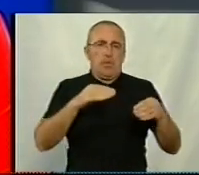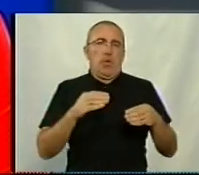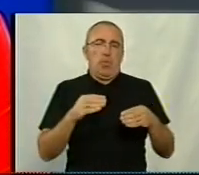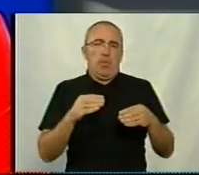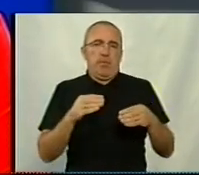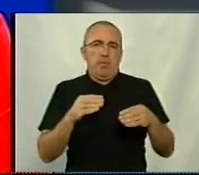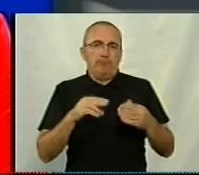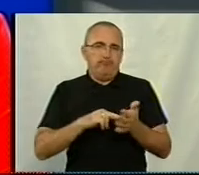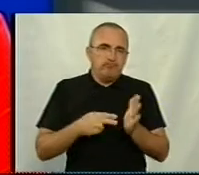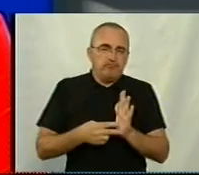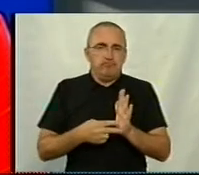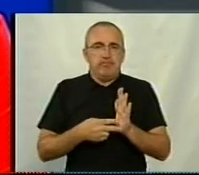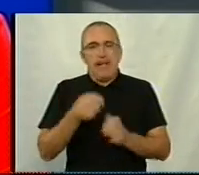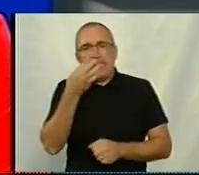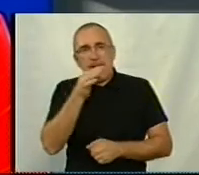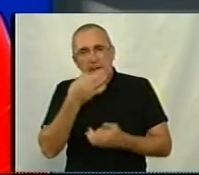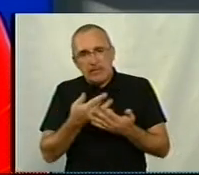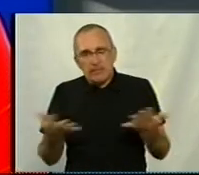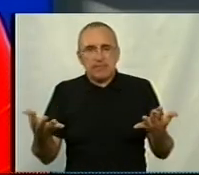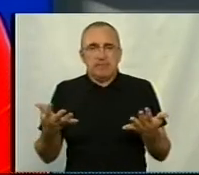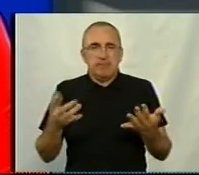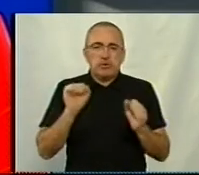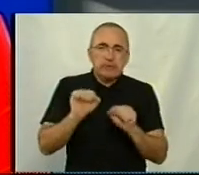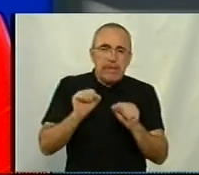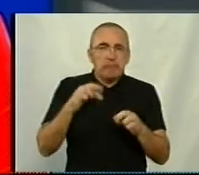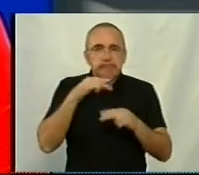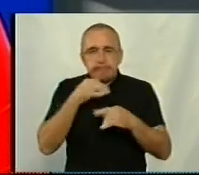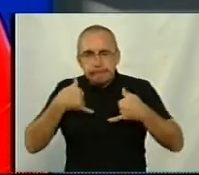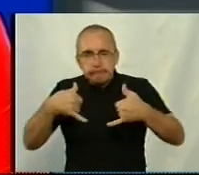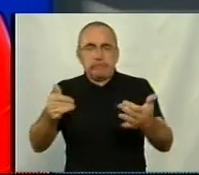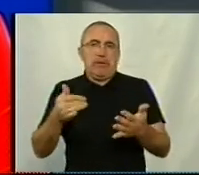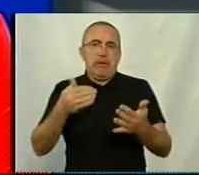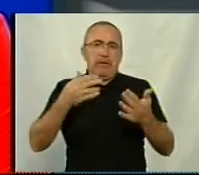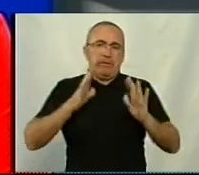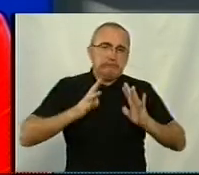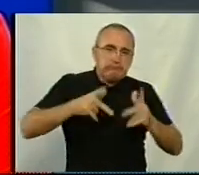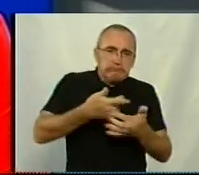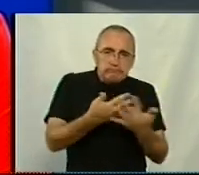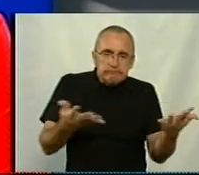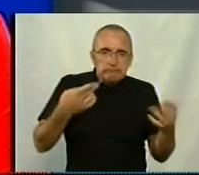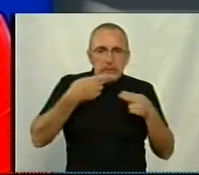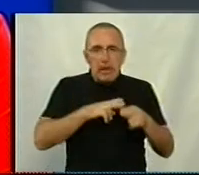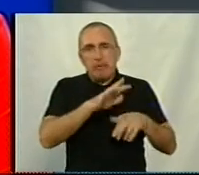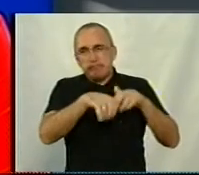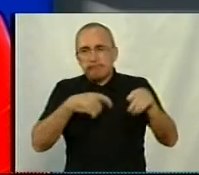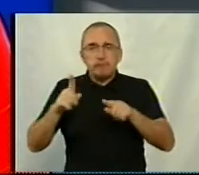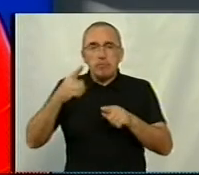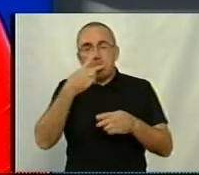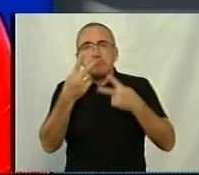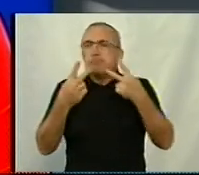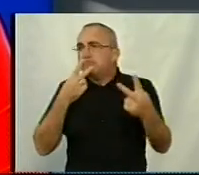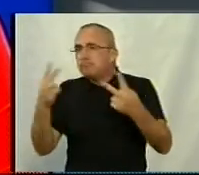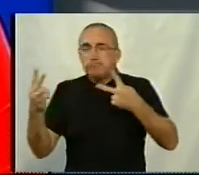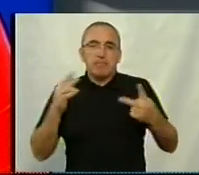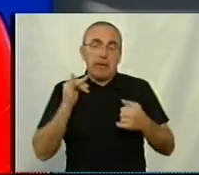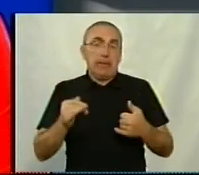насіння, і засобів захисту рослин, і техніки, яку вони мають змогу не тільки переглянути,